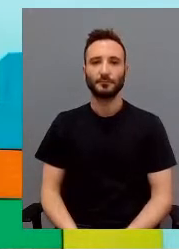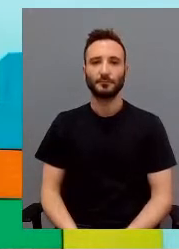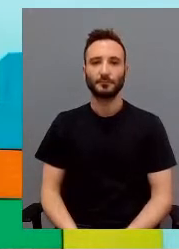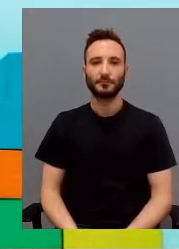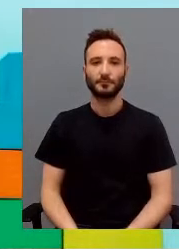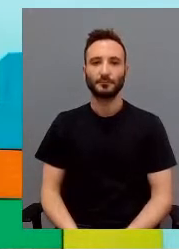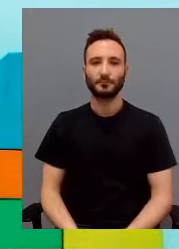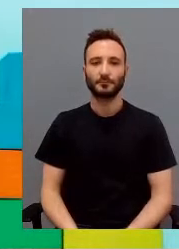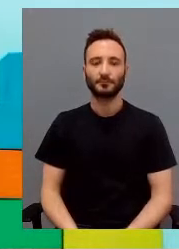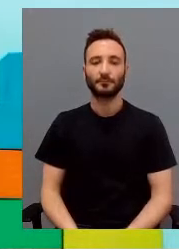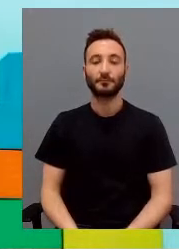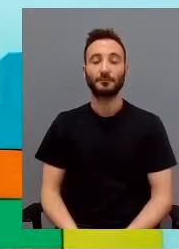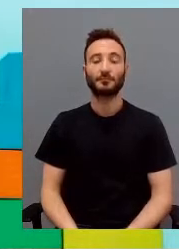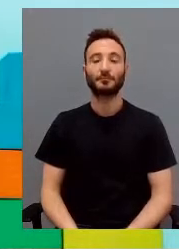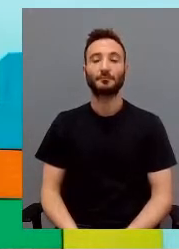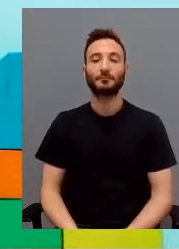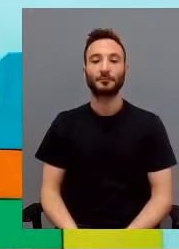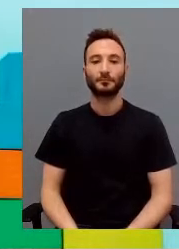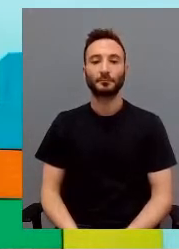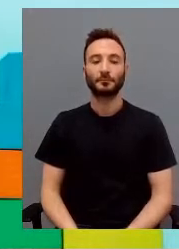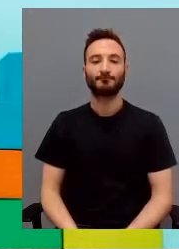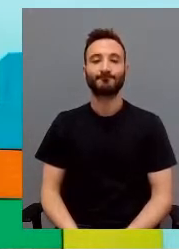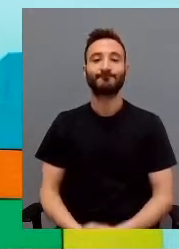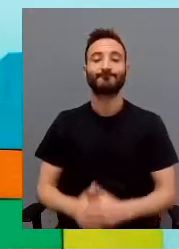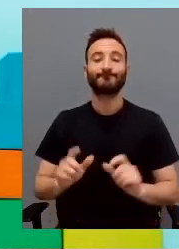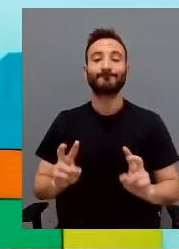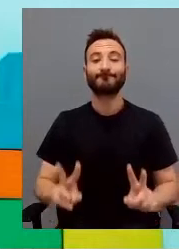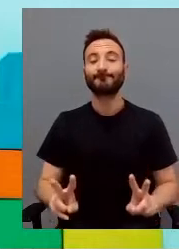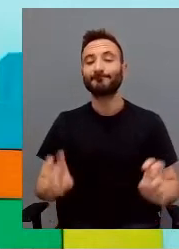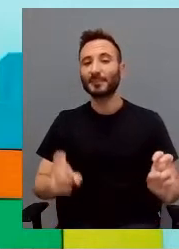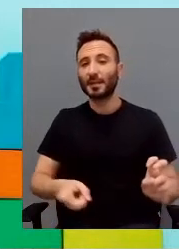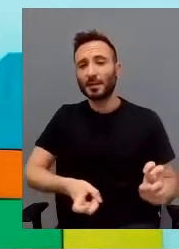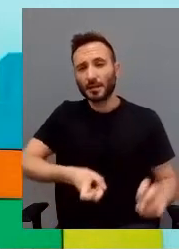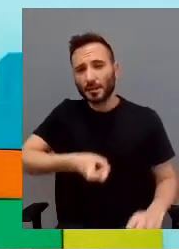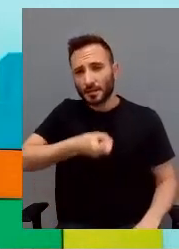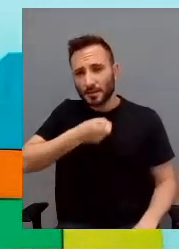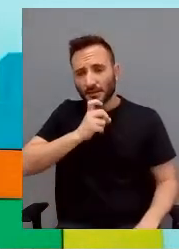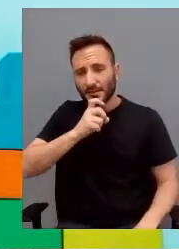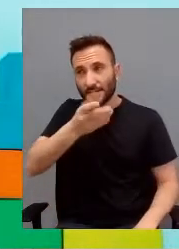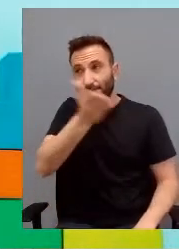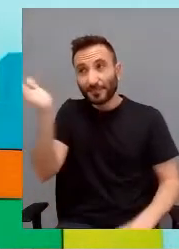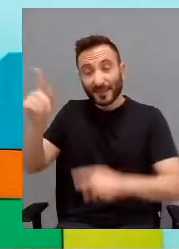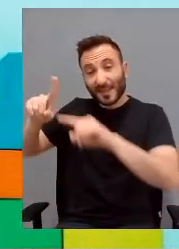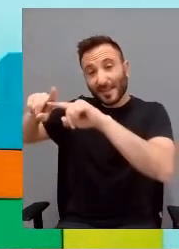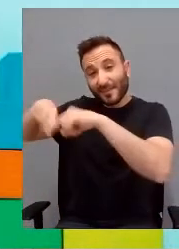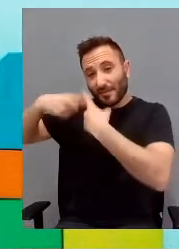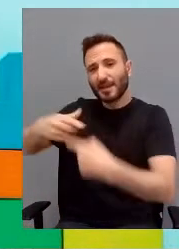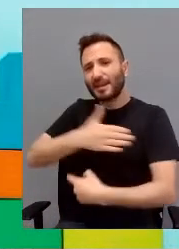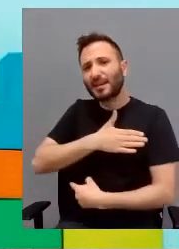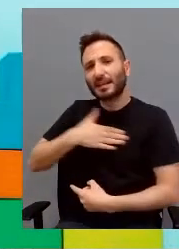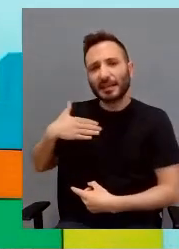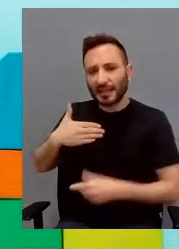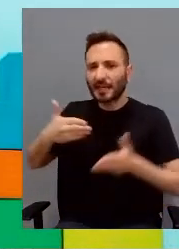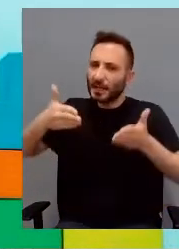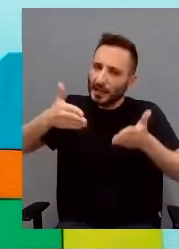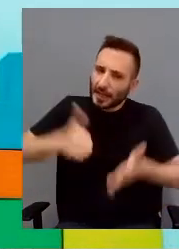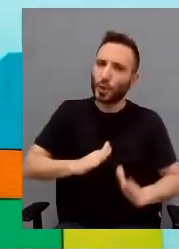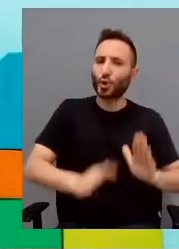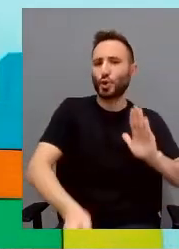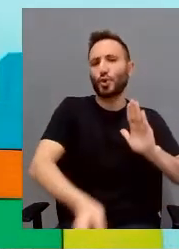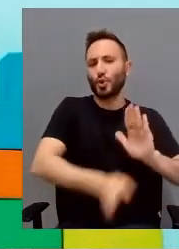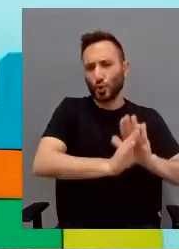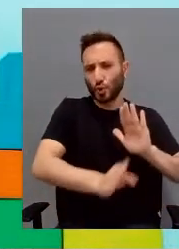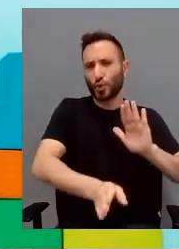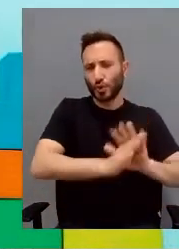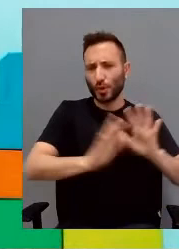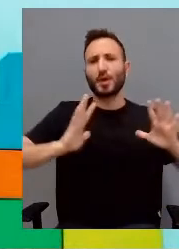a pesar della difficoltà le famiglie vogliono che i i siano disfrutando delle